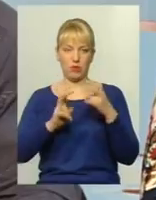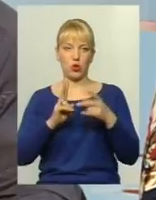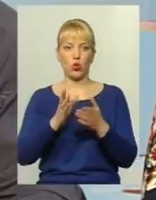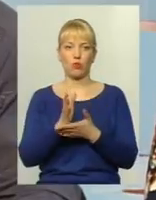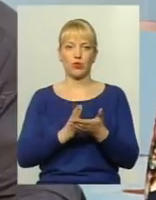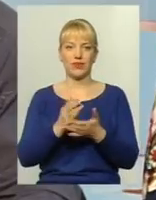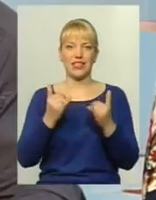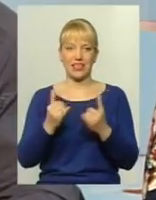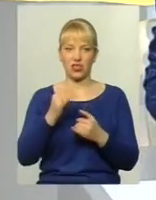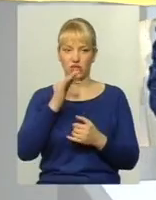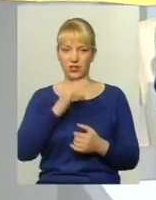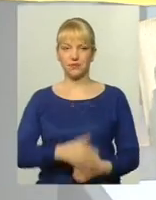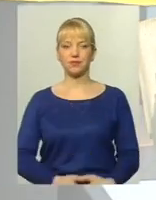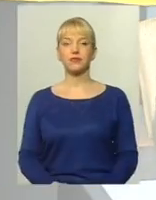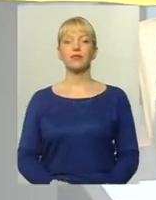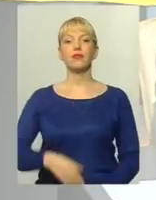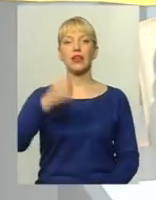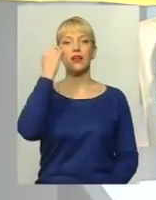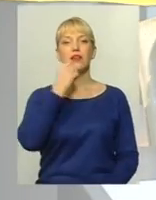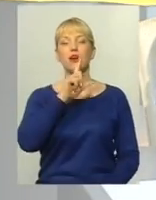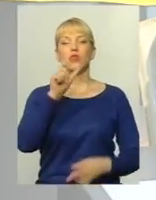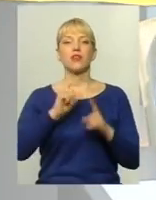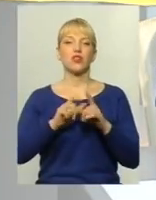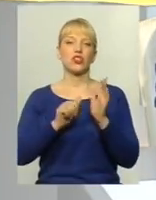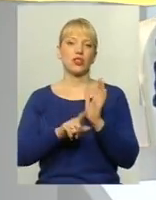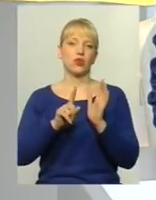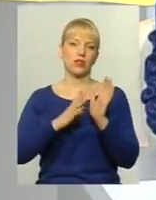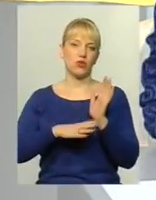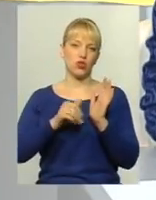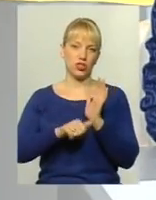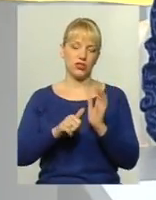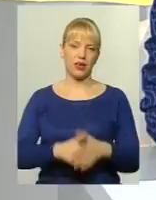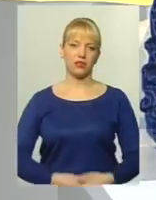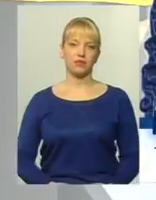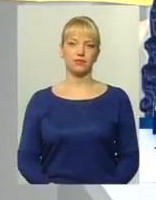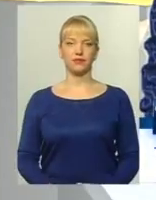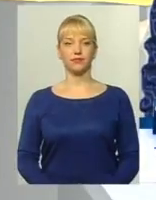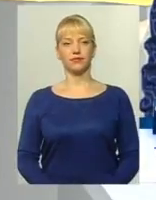час. Дякую. За відповідь 61,9060. Слухаємо вас. Говоріть, будь ласка.